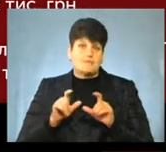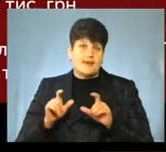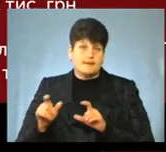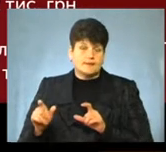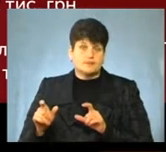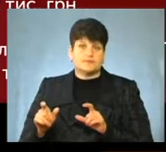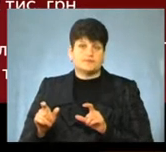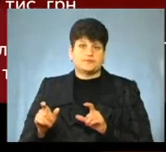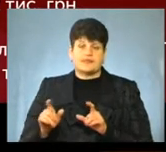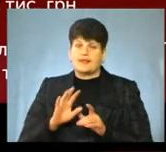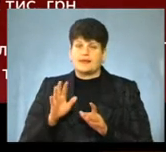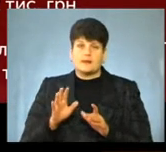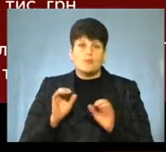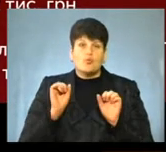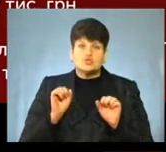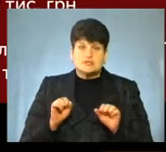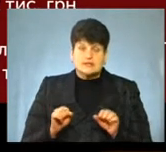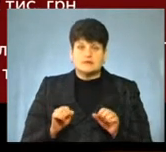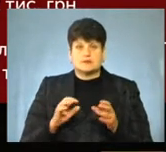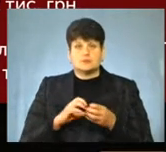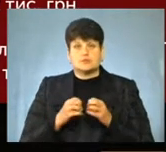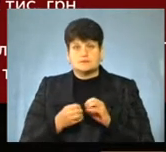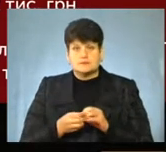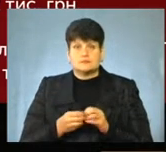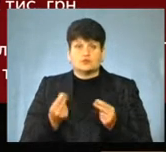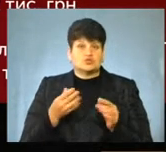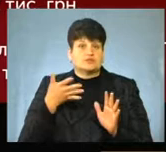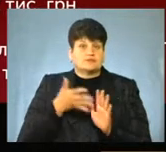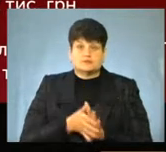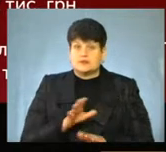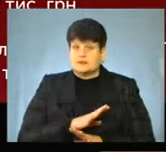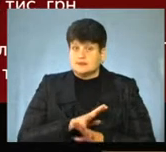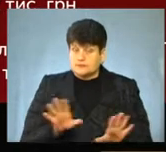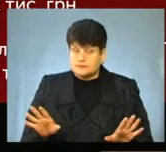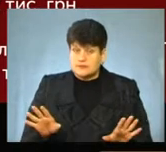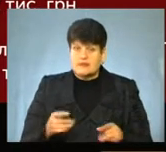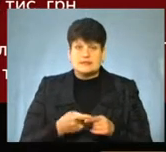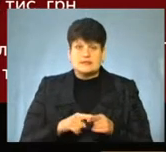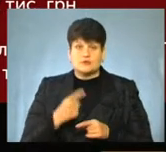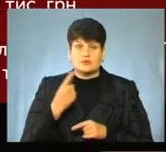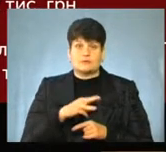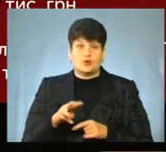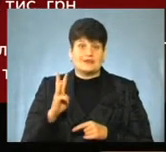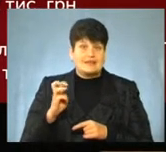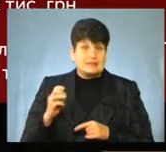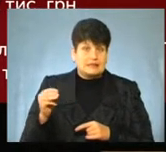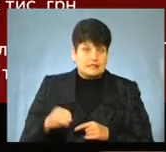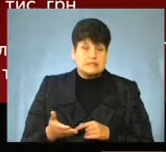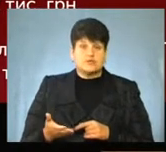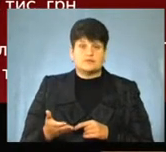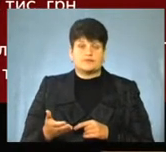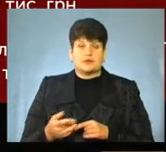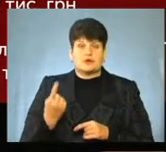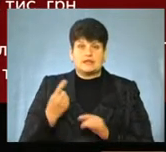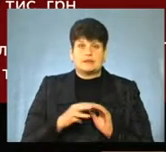невитрачення, можлива небезпека того, що кошти не будуть витрачені. Це мільйон 300 тисяч, скажімо так, мільйон